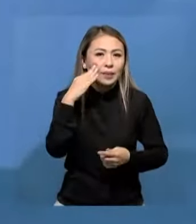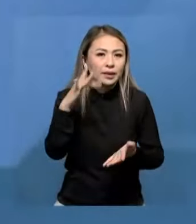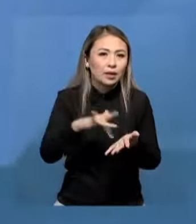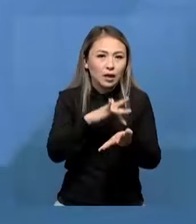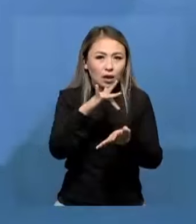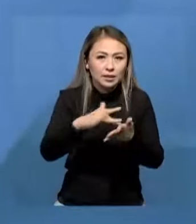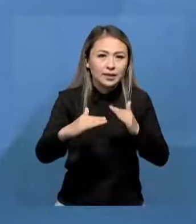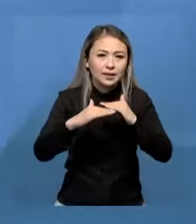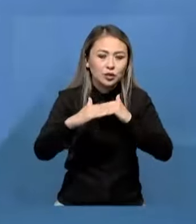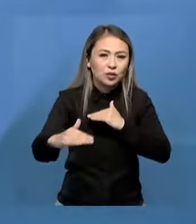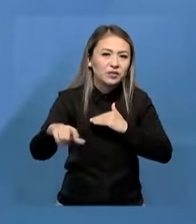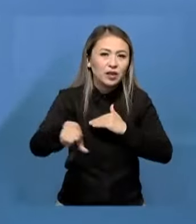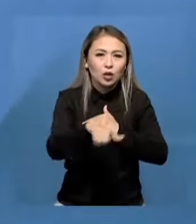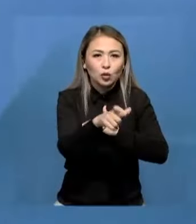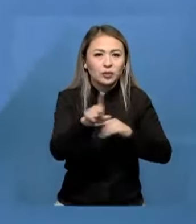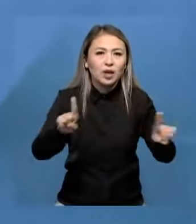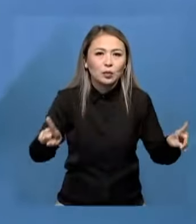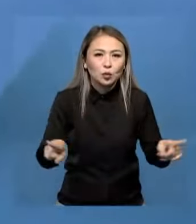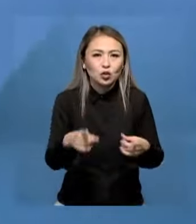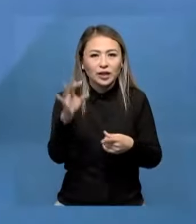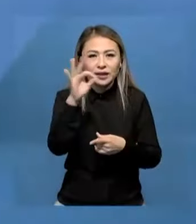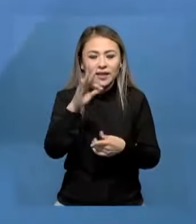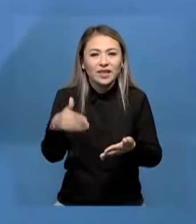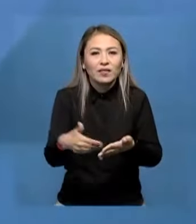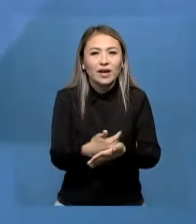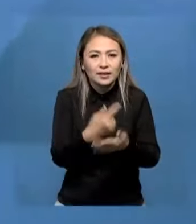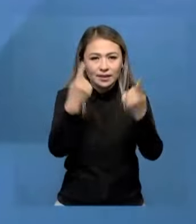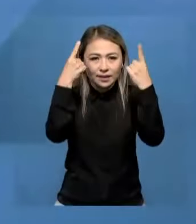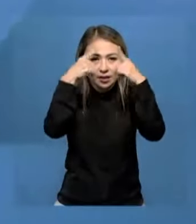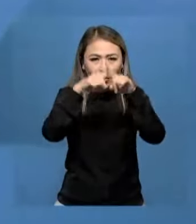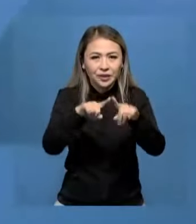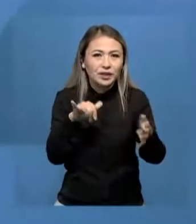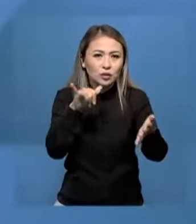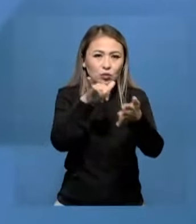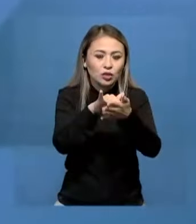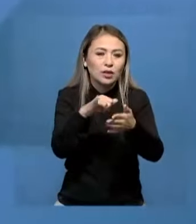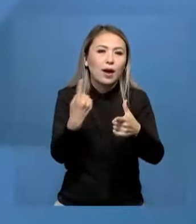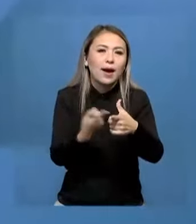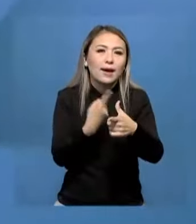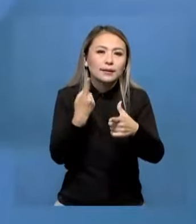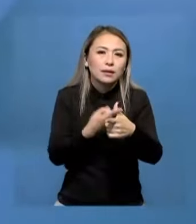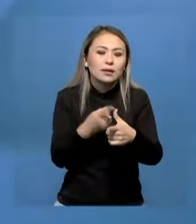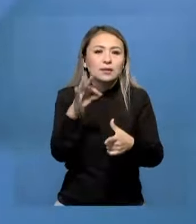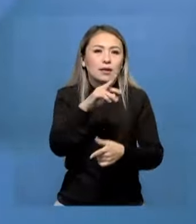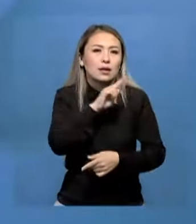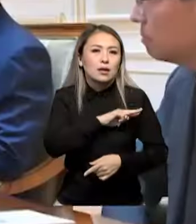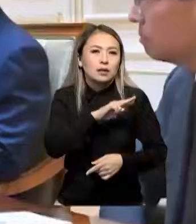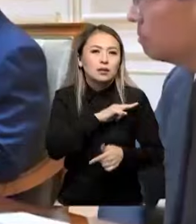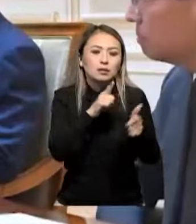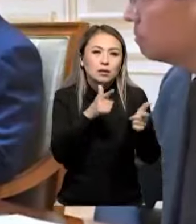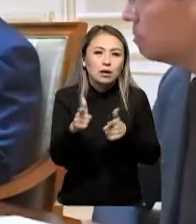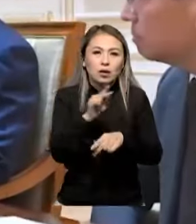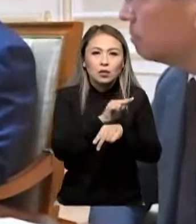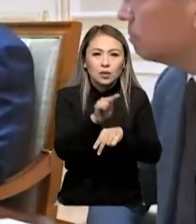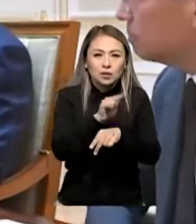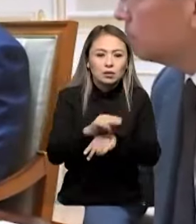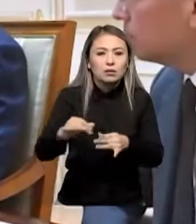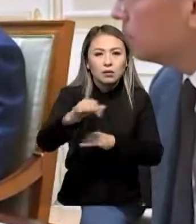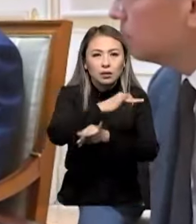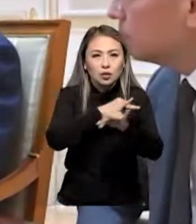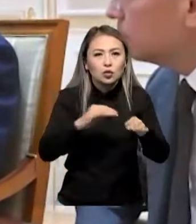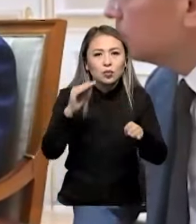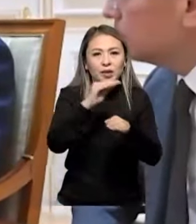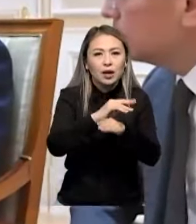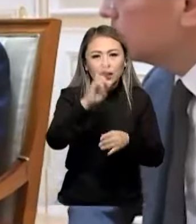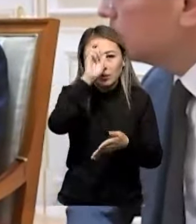ғаласындағы және елдегі жол инфрақұрылымын дамыту жайы новациялық технологияларда еңгізу және аталған салыға маман дайырлау мәселер